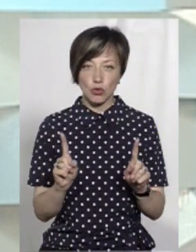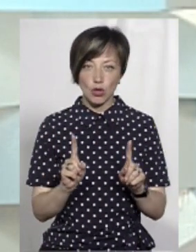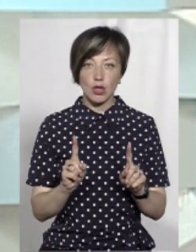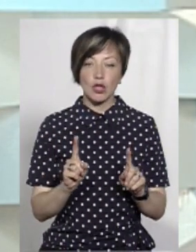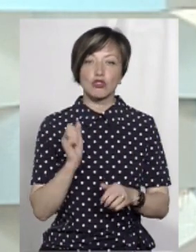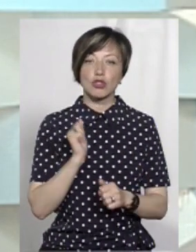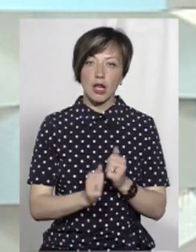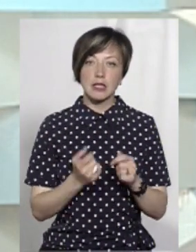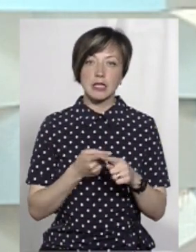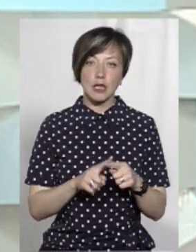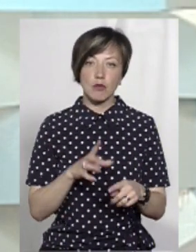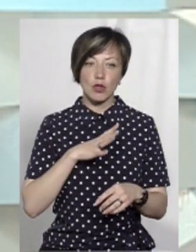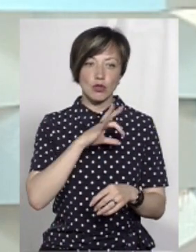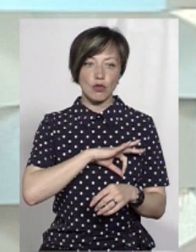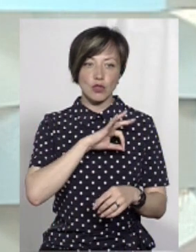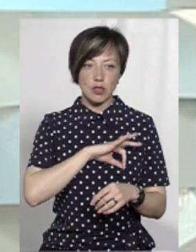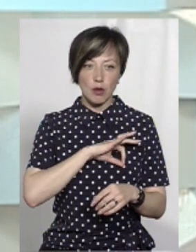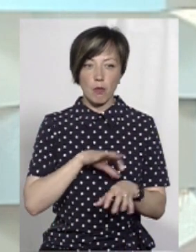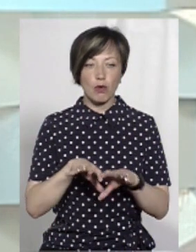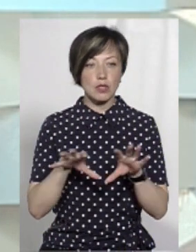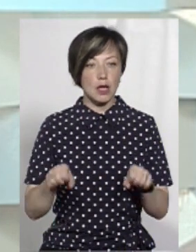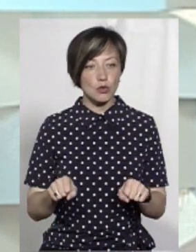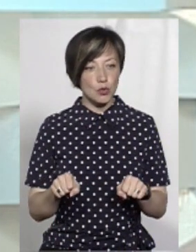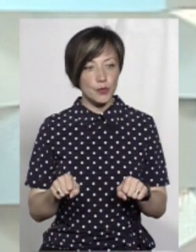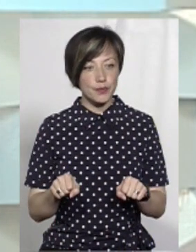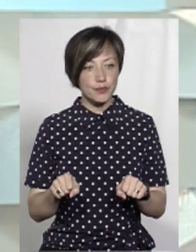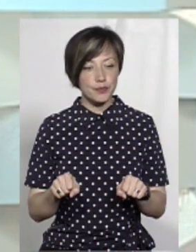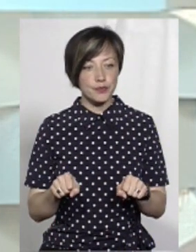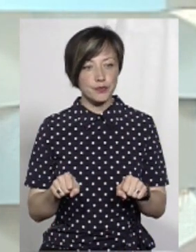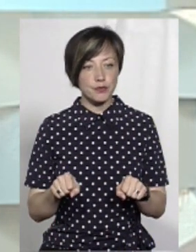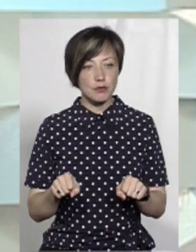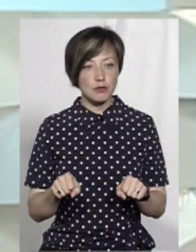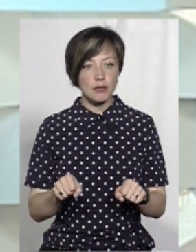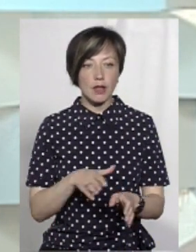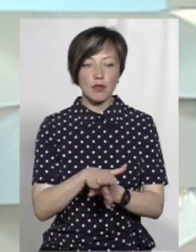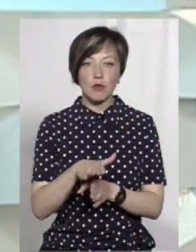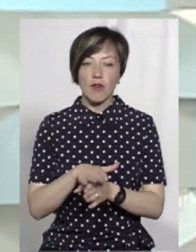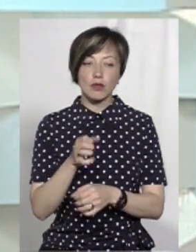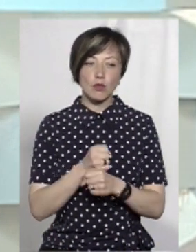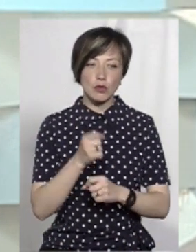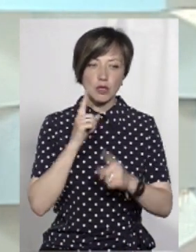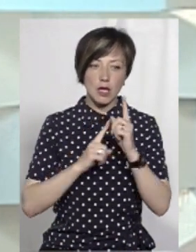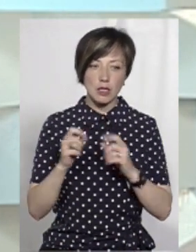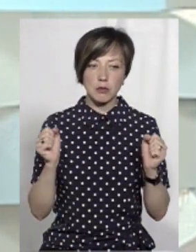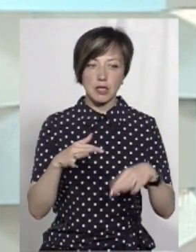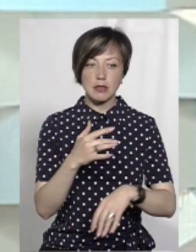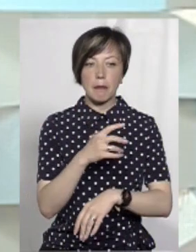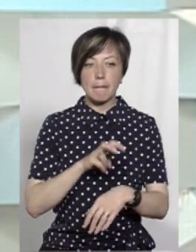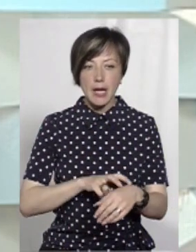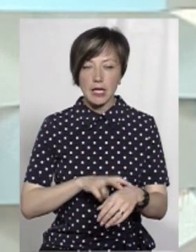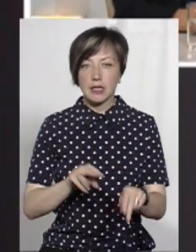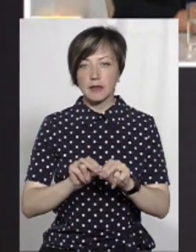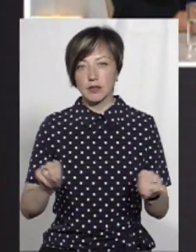що часто це було зловживання посадою. Тобто, відбувалися робочі наради, збиралися медики,